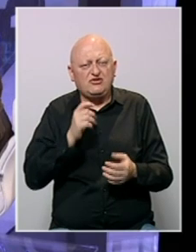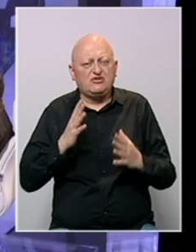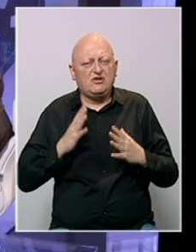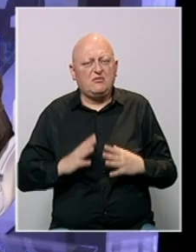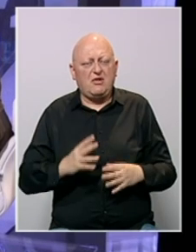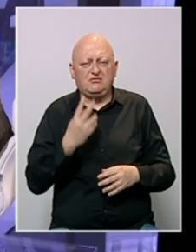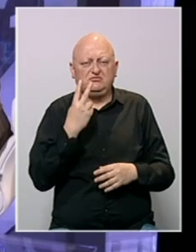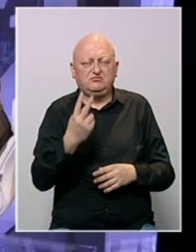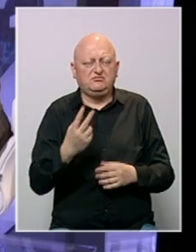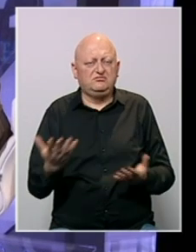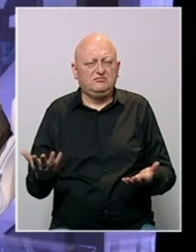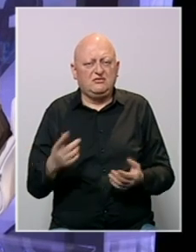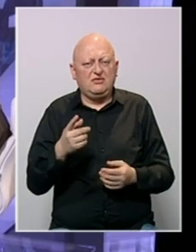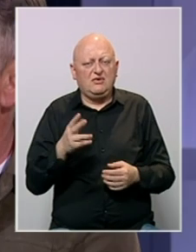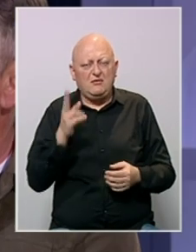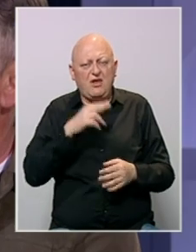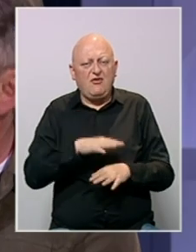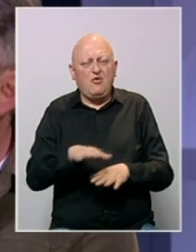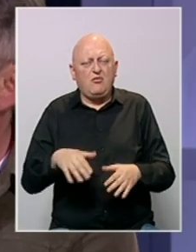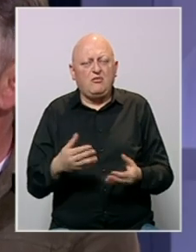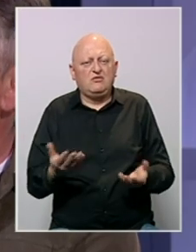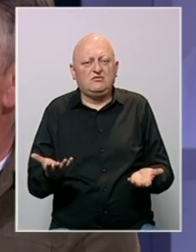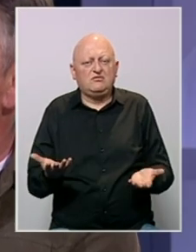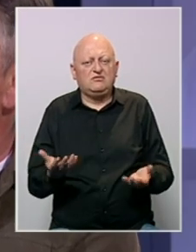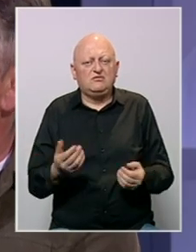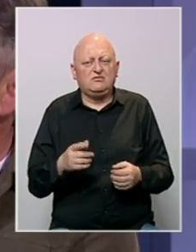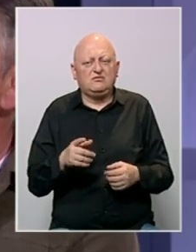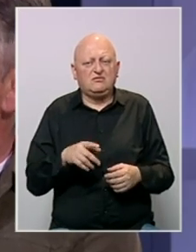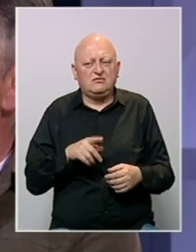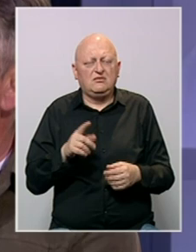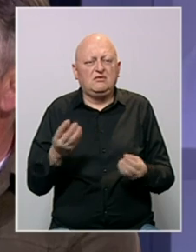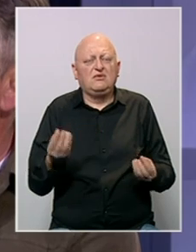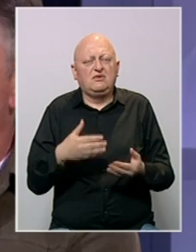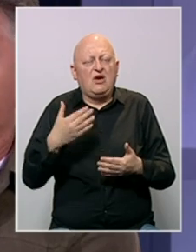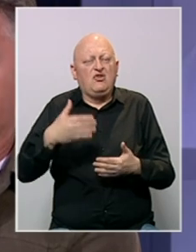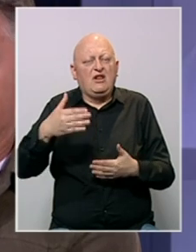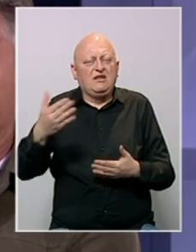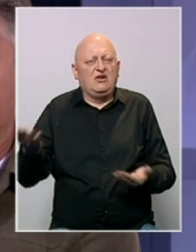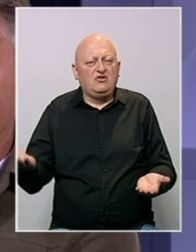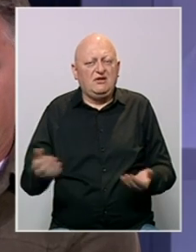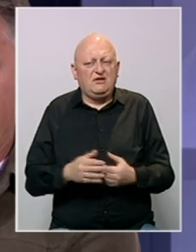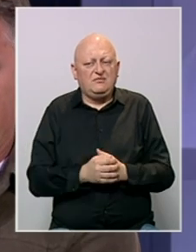mirno posmatrala vaše plavo u mori? Da ona ne potegne do rijeke. I tako dalje, i tako dalje.